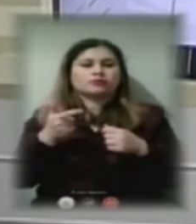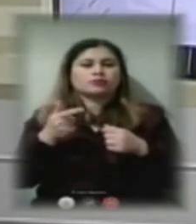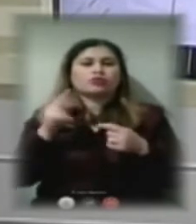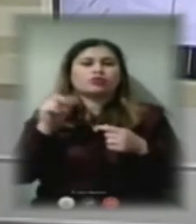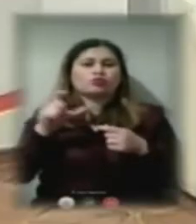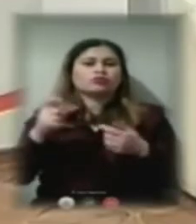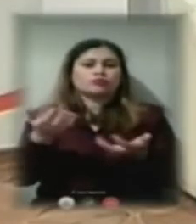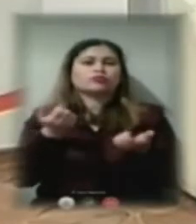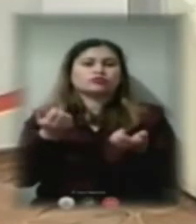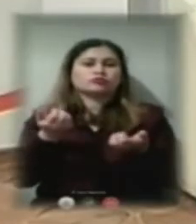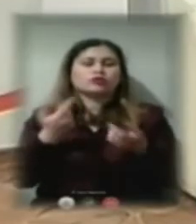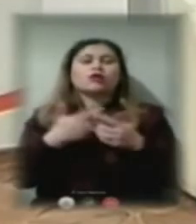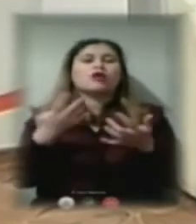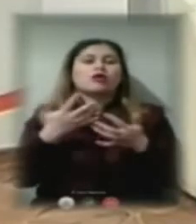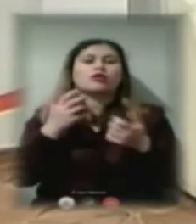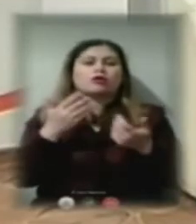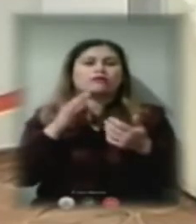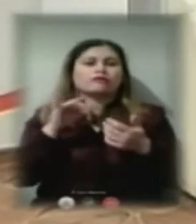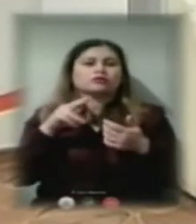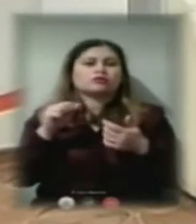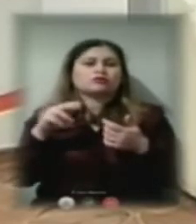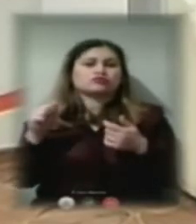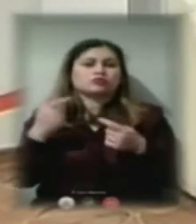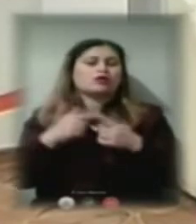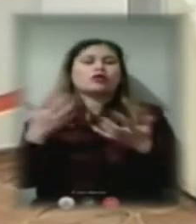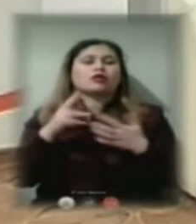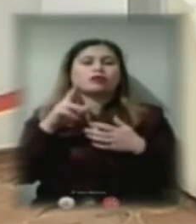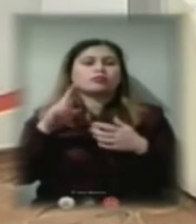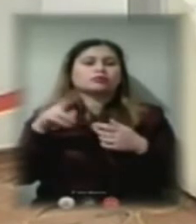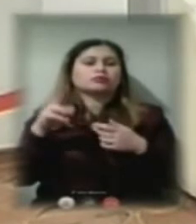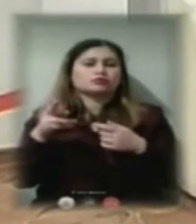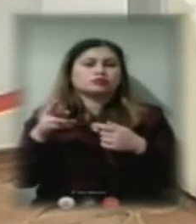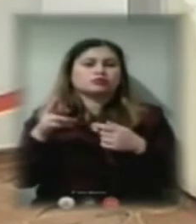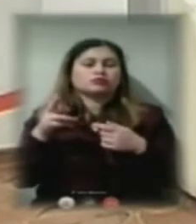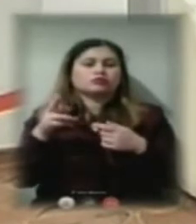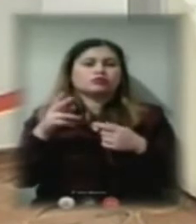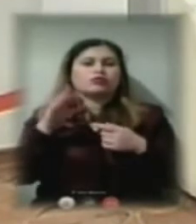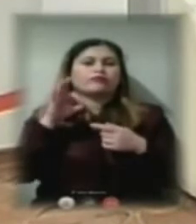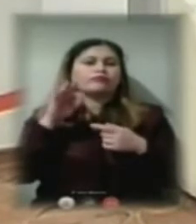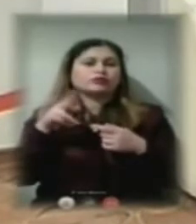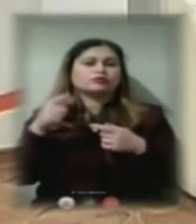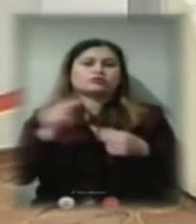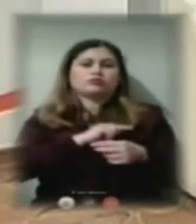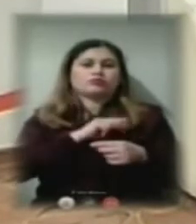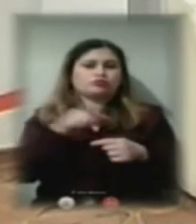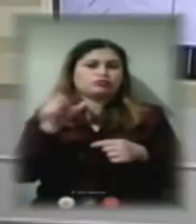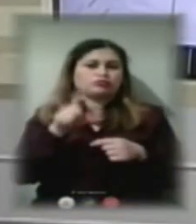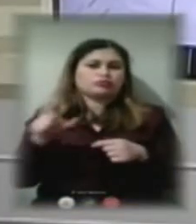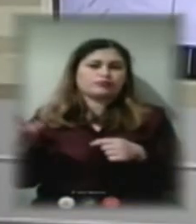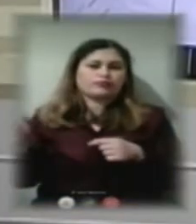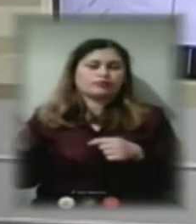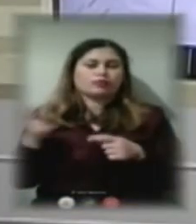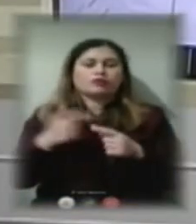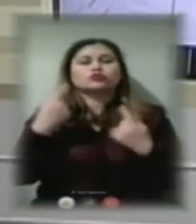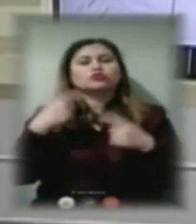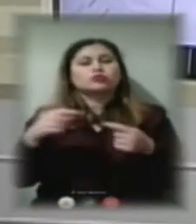Яка віддача, який КПД від праці цих людей? Інша ситуація